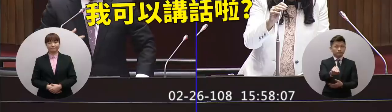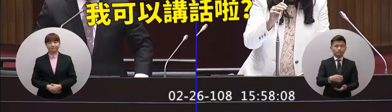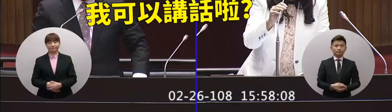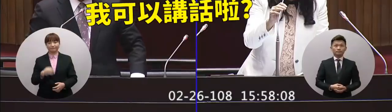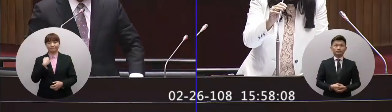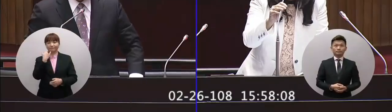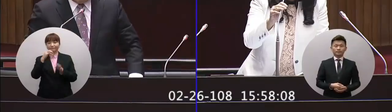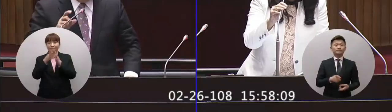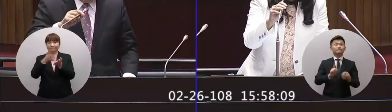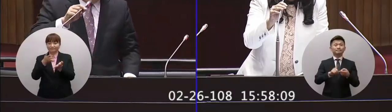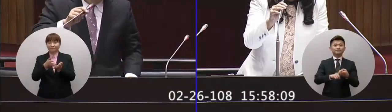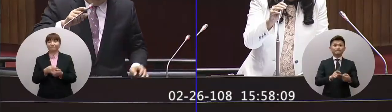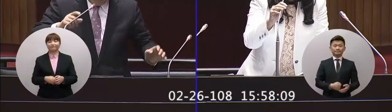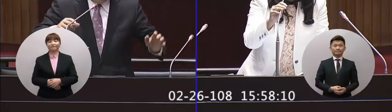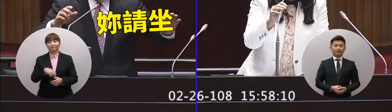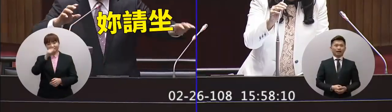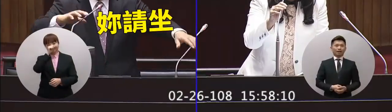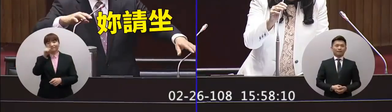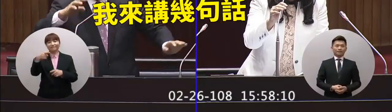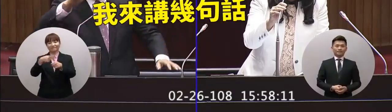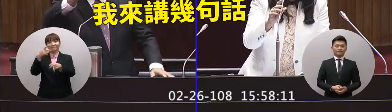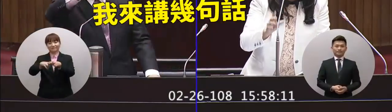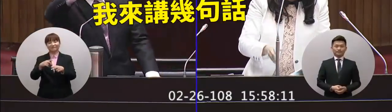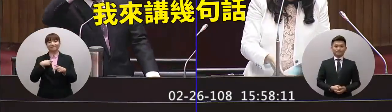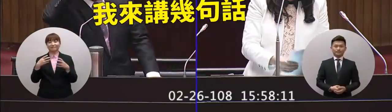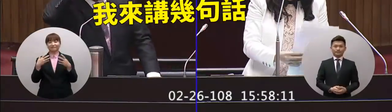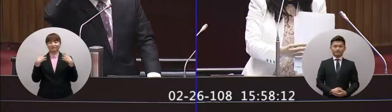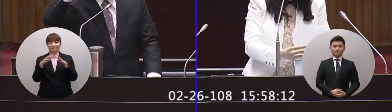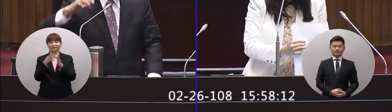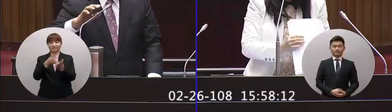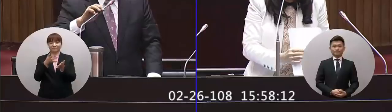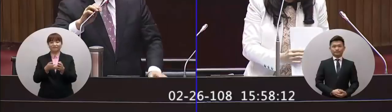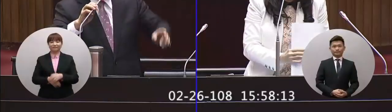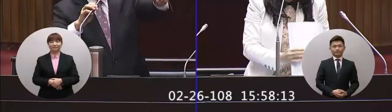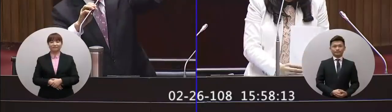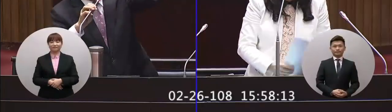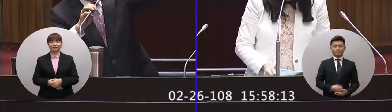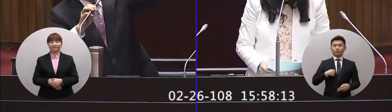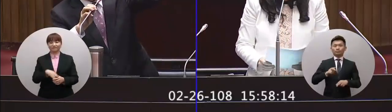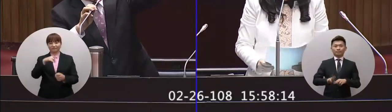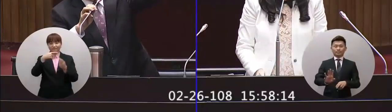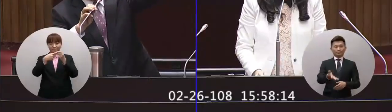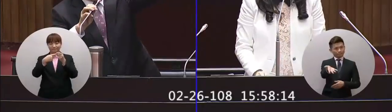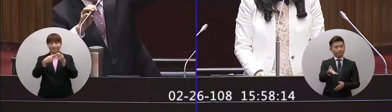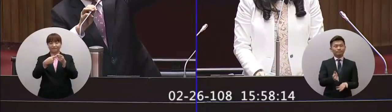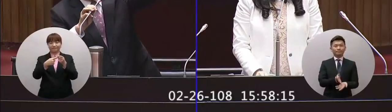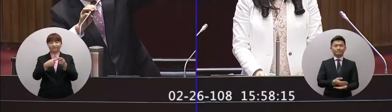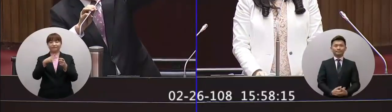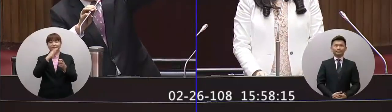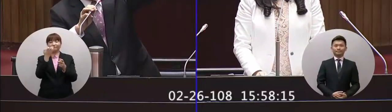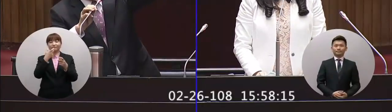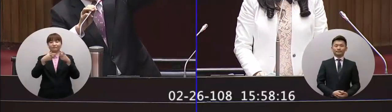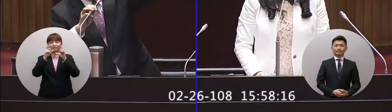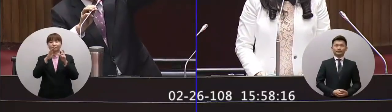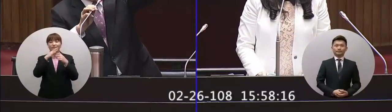我可以講話啦是好太好了你請坐我來講幾句話來我不要坐請你倒回去